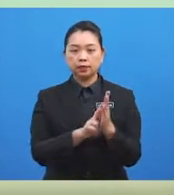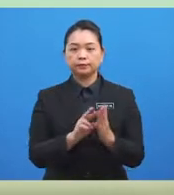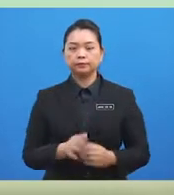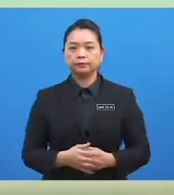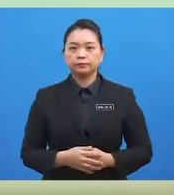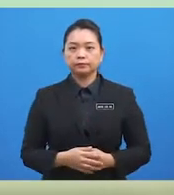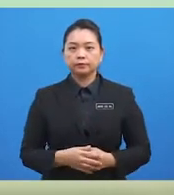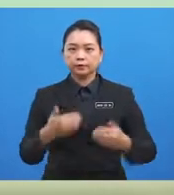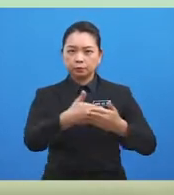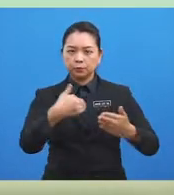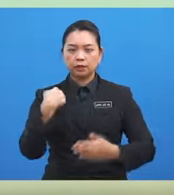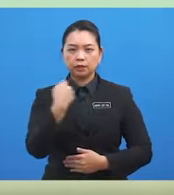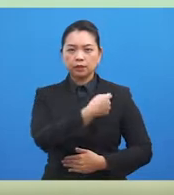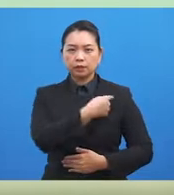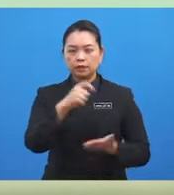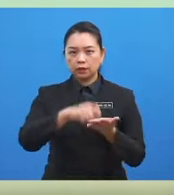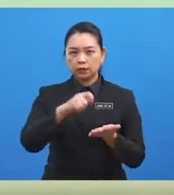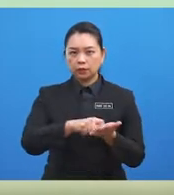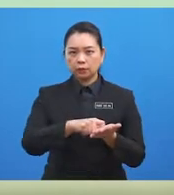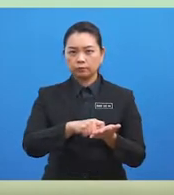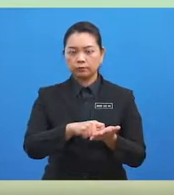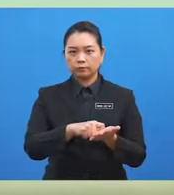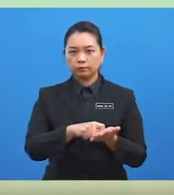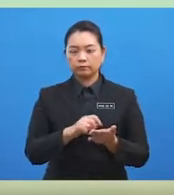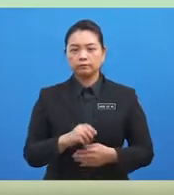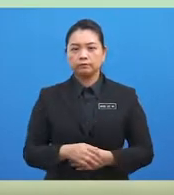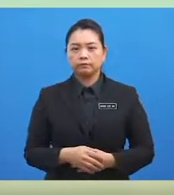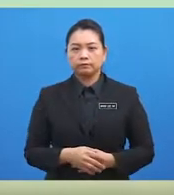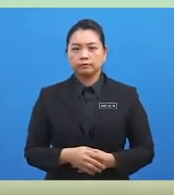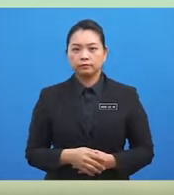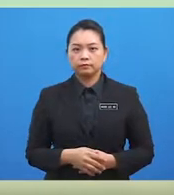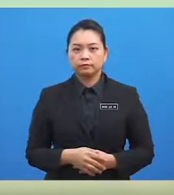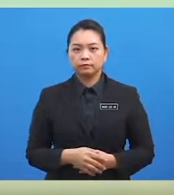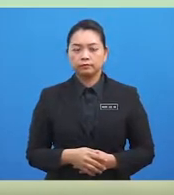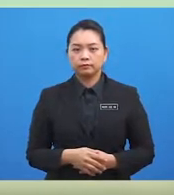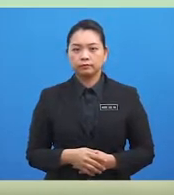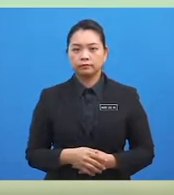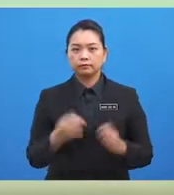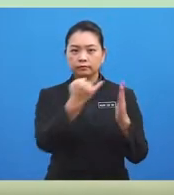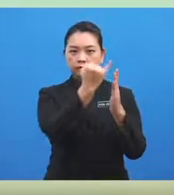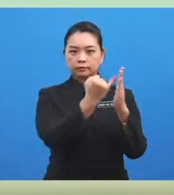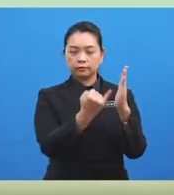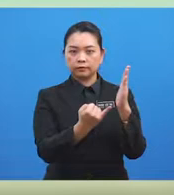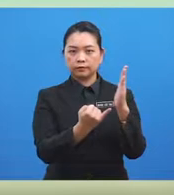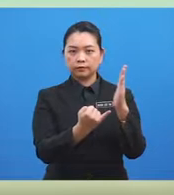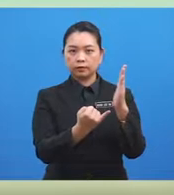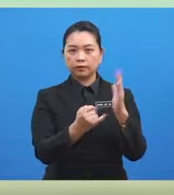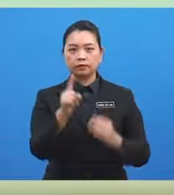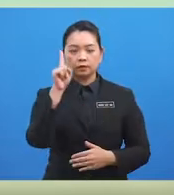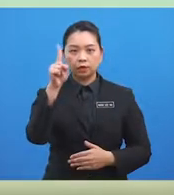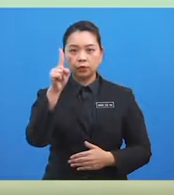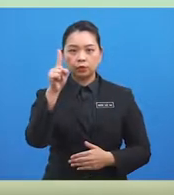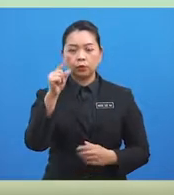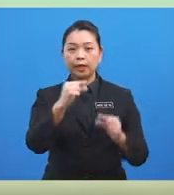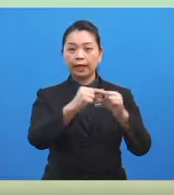Sebelum kita hitung longitude titik Q untuk setiap kes yang berikut, lukiskan satu